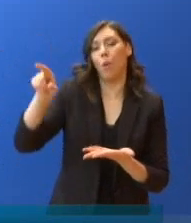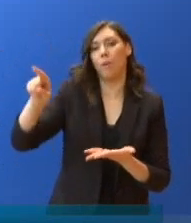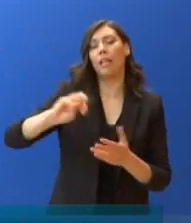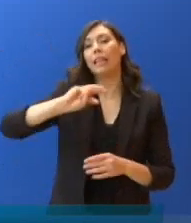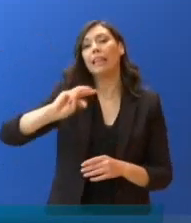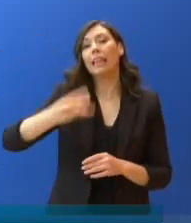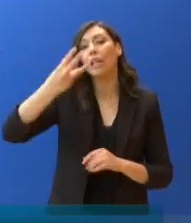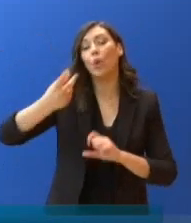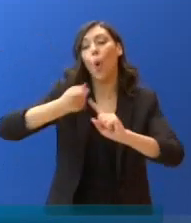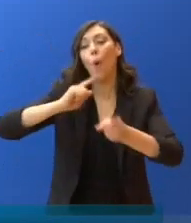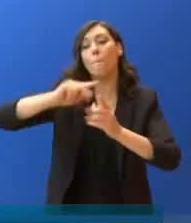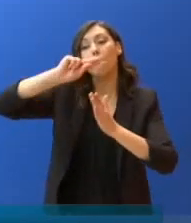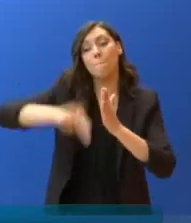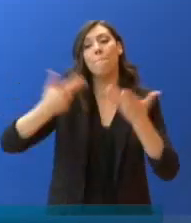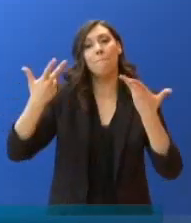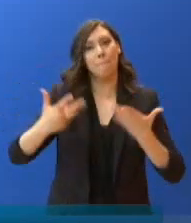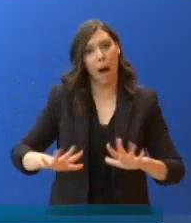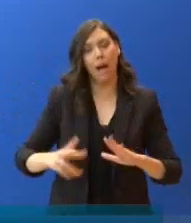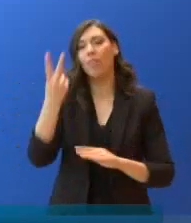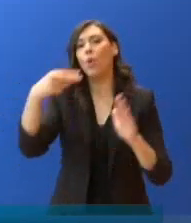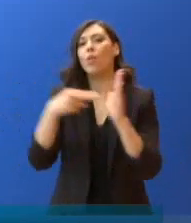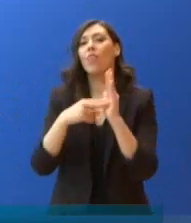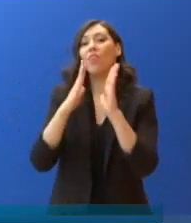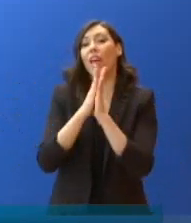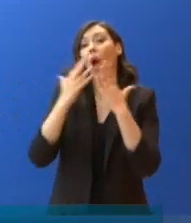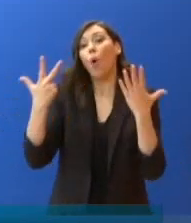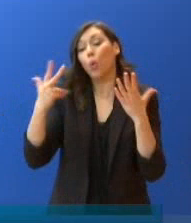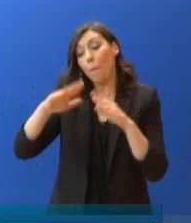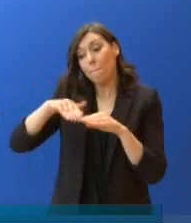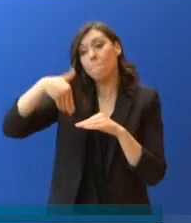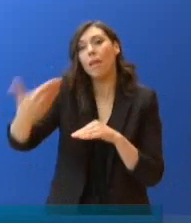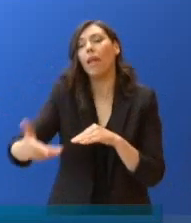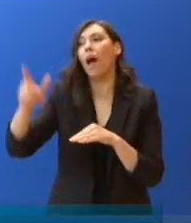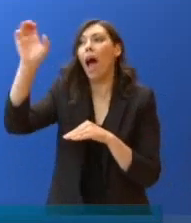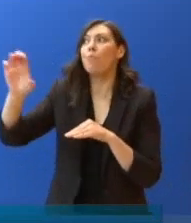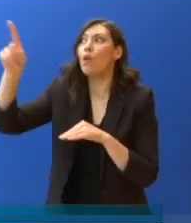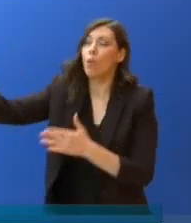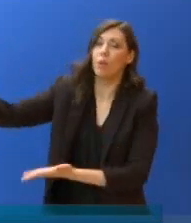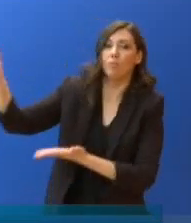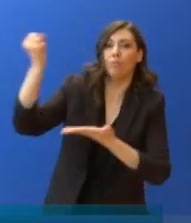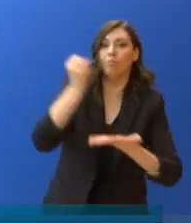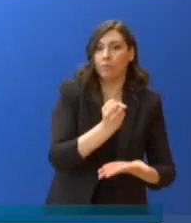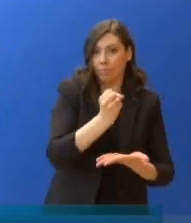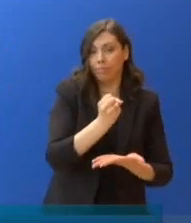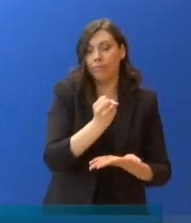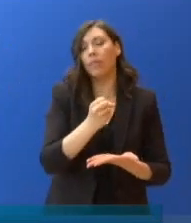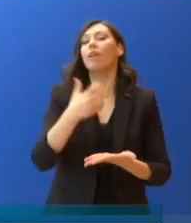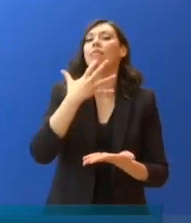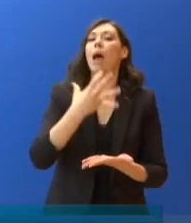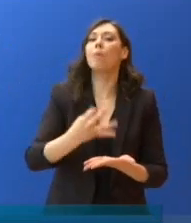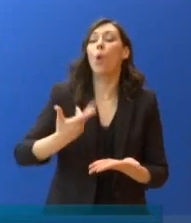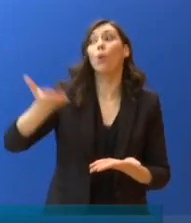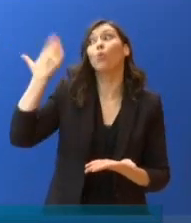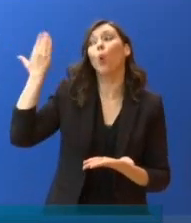από το 2018 και μετά, ακριβώς λόγω της αναξιοπιστίας της τότε κυβέρνησης, ώστε να μπορέσει να